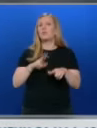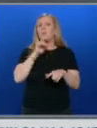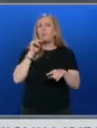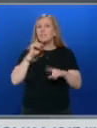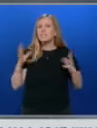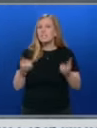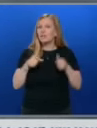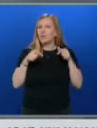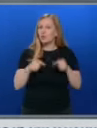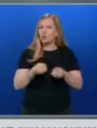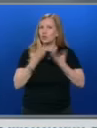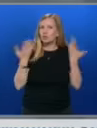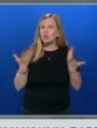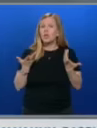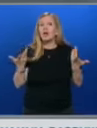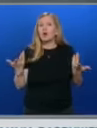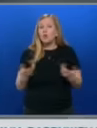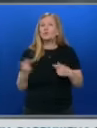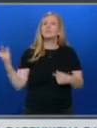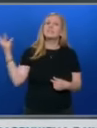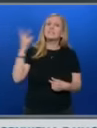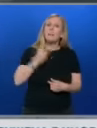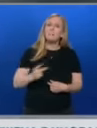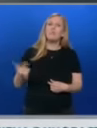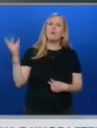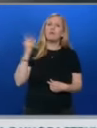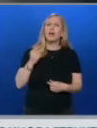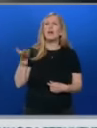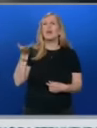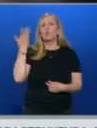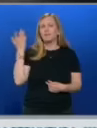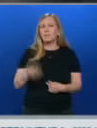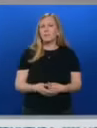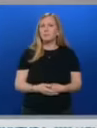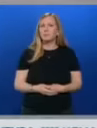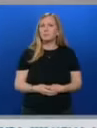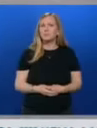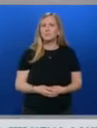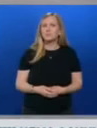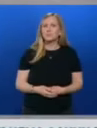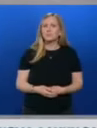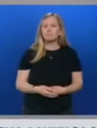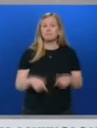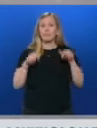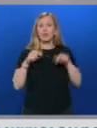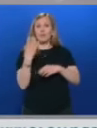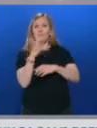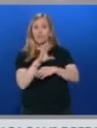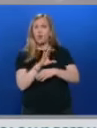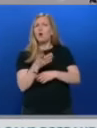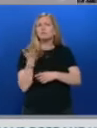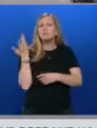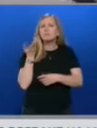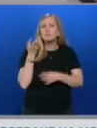заеха с случая който оказва се се повтаря периодично от години Това видео е от